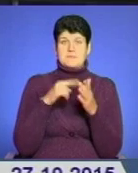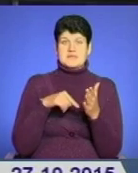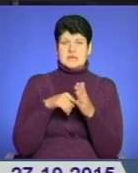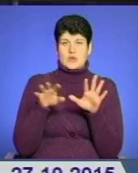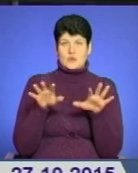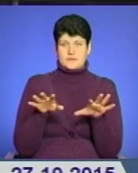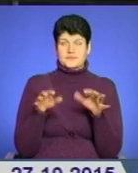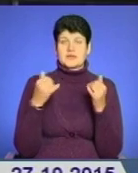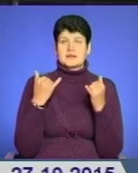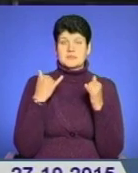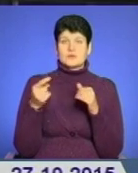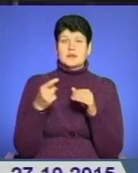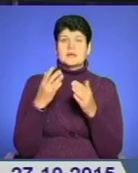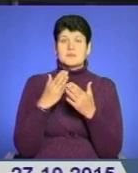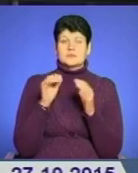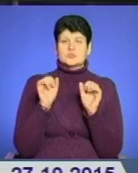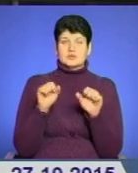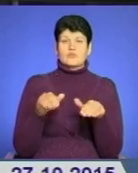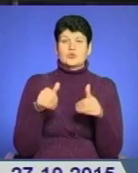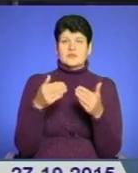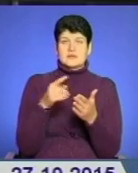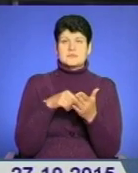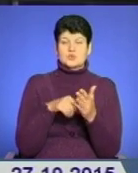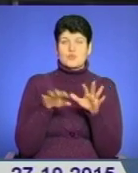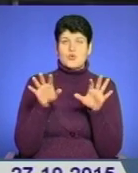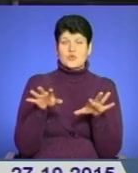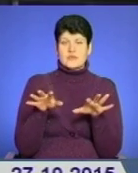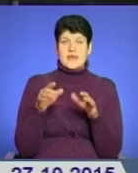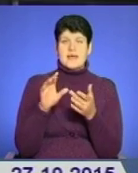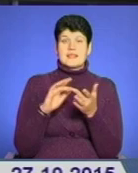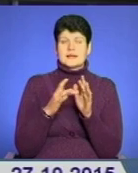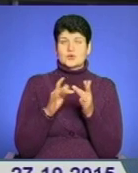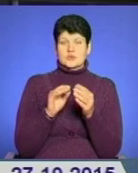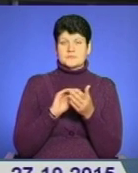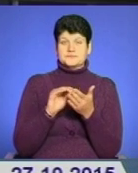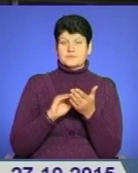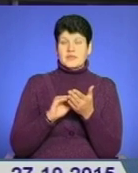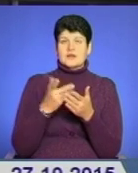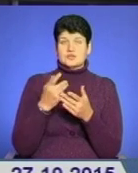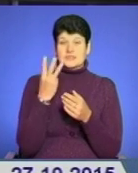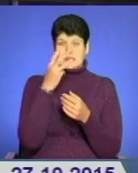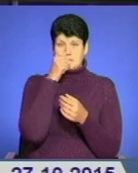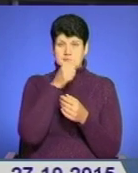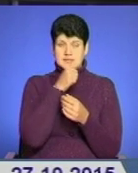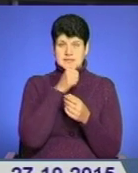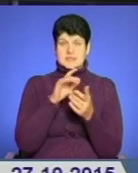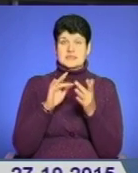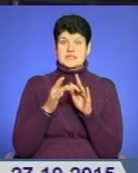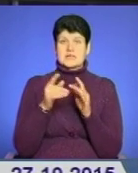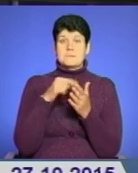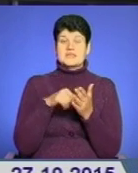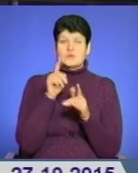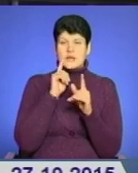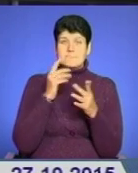Відтепер тернополяни мають змогу подавати міському голові електронні петиції. Якщо ваше звернення впродовж трьох місяців на сайті міської ради